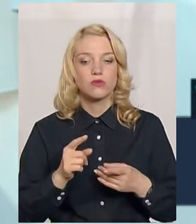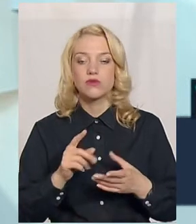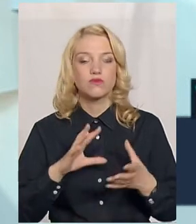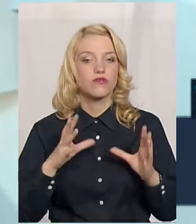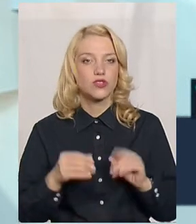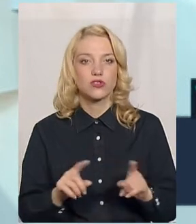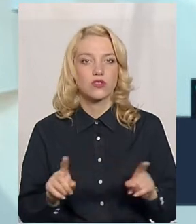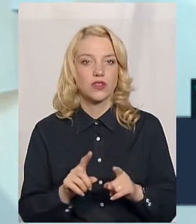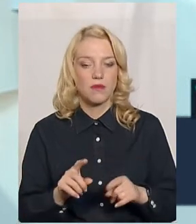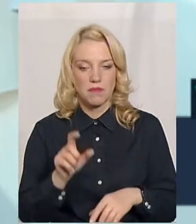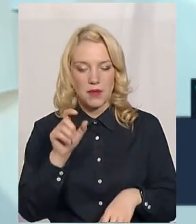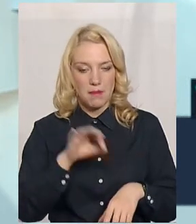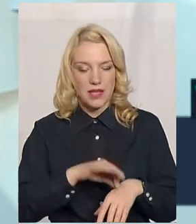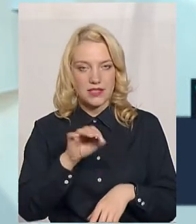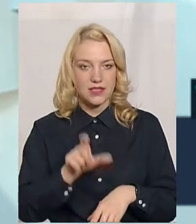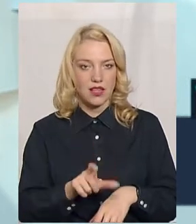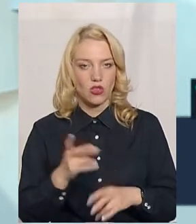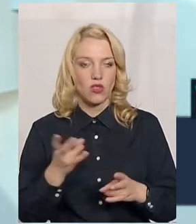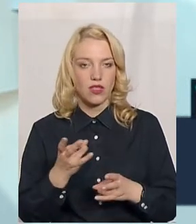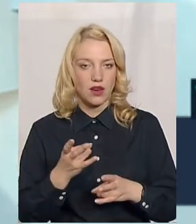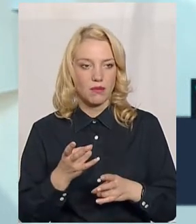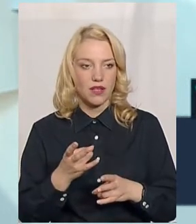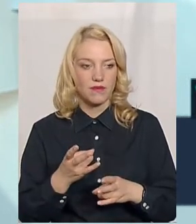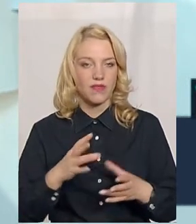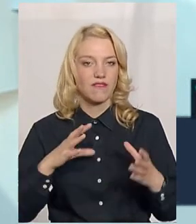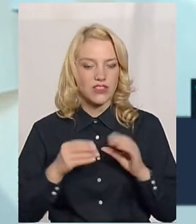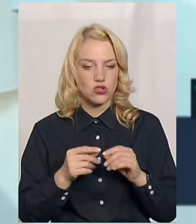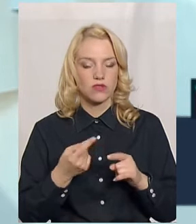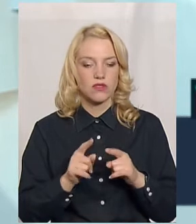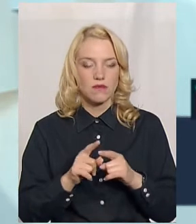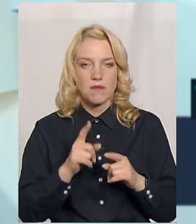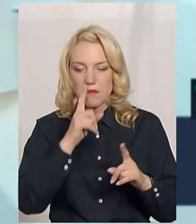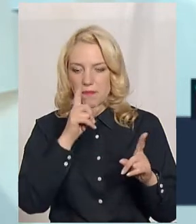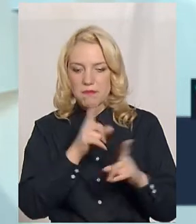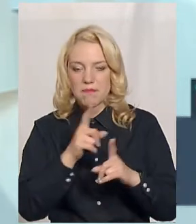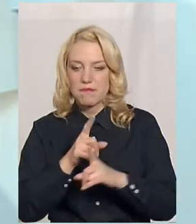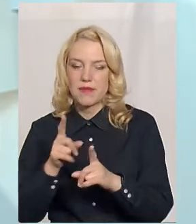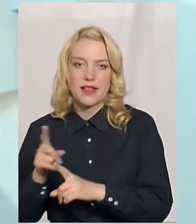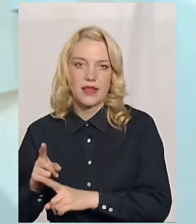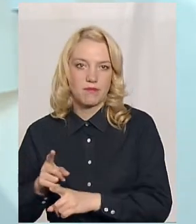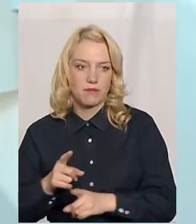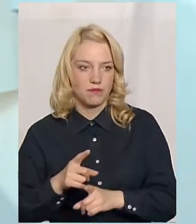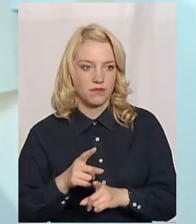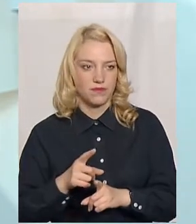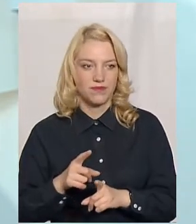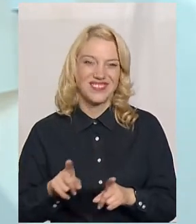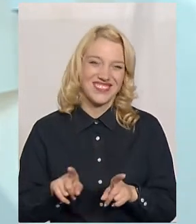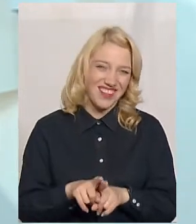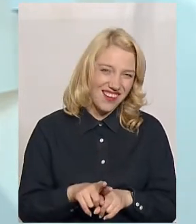висновку, що пацієнту потрібно довести все до мінімуму. Тому, така